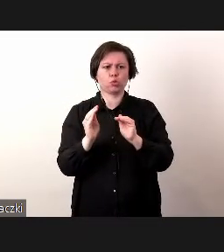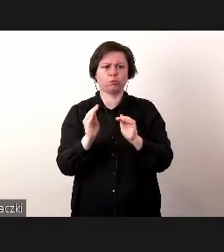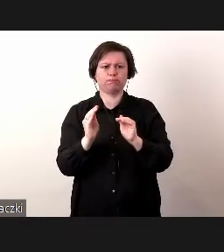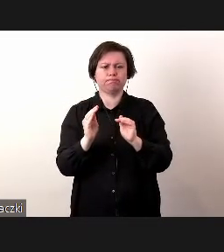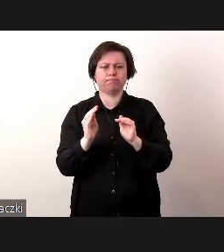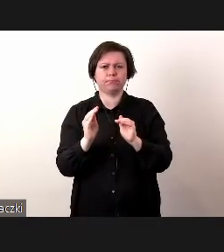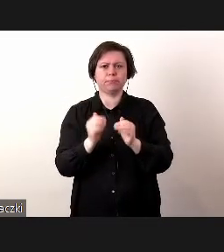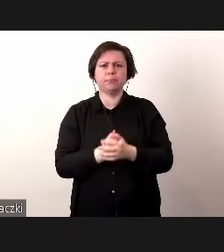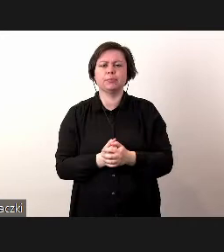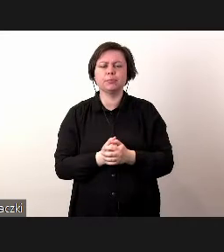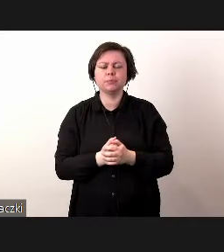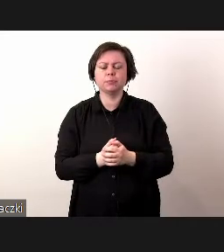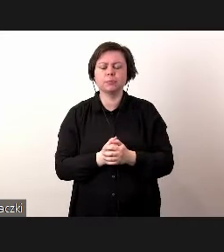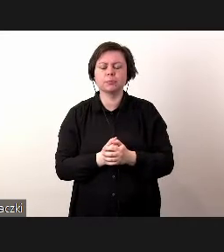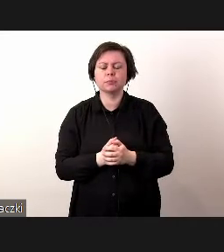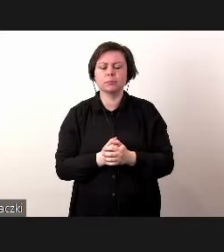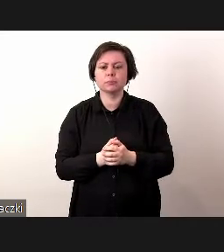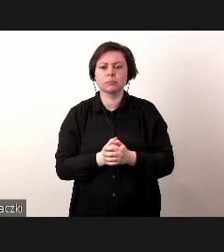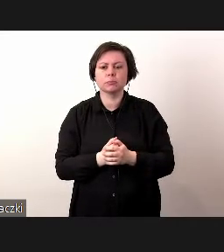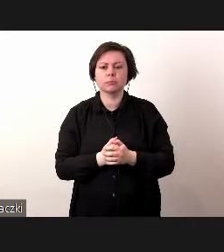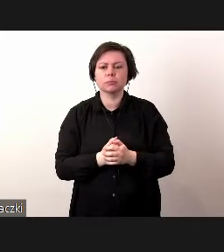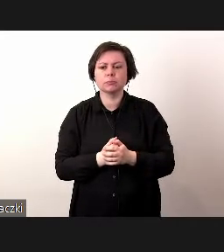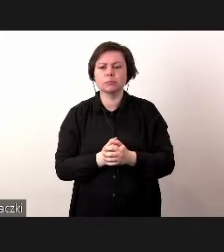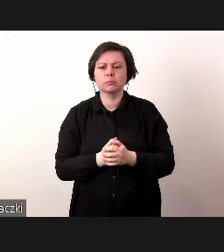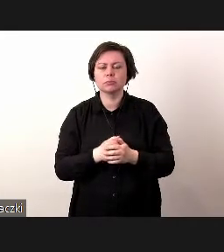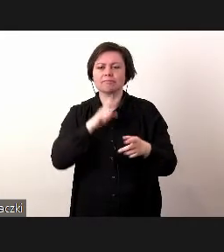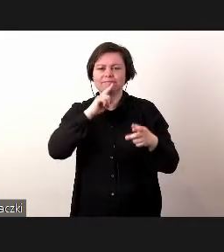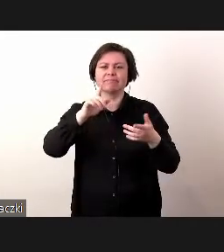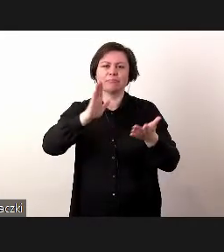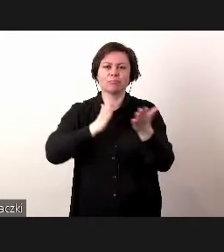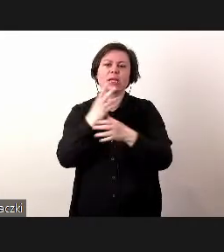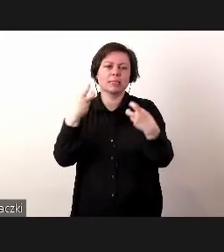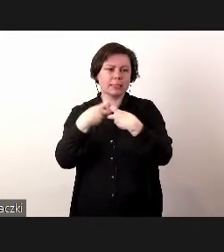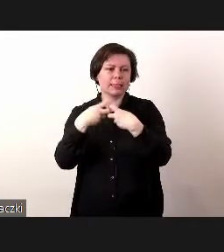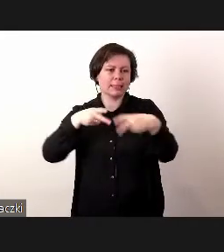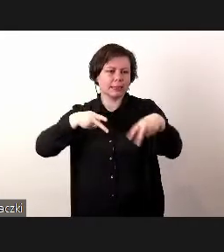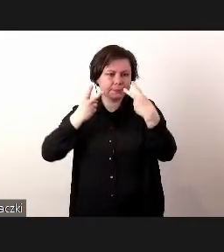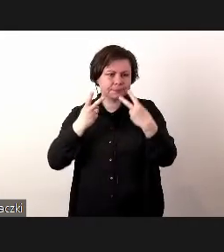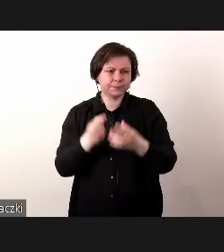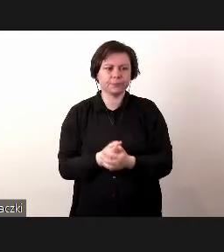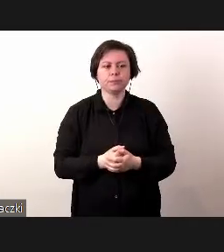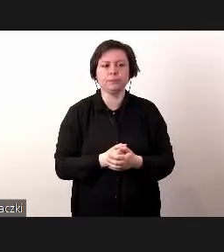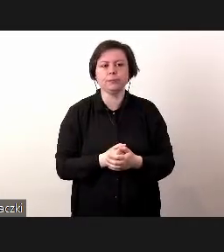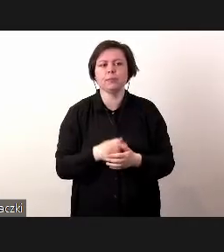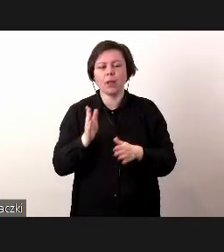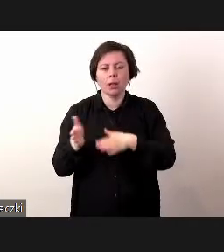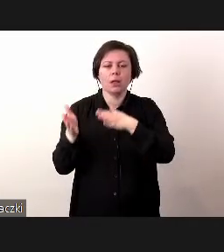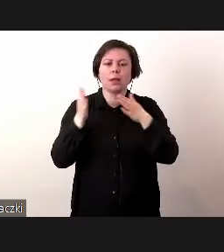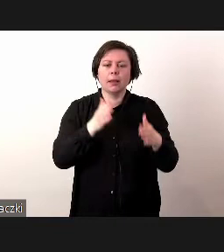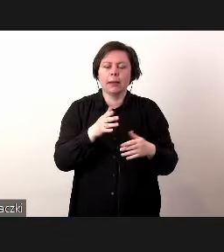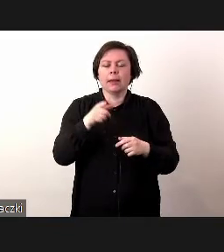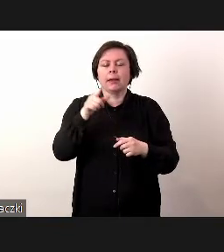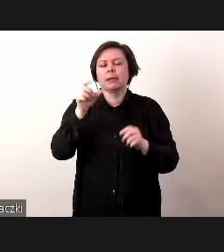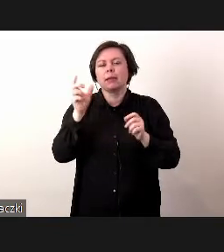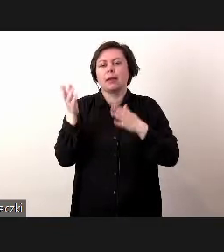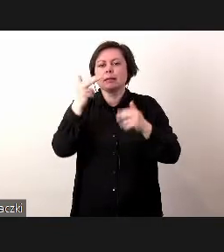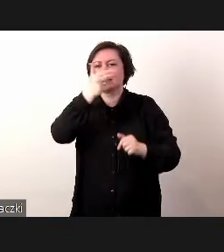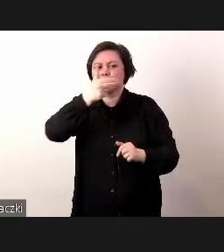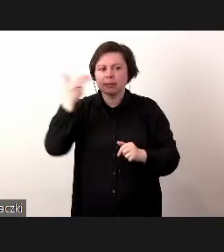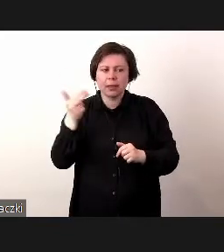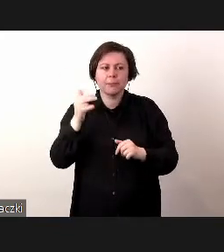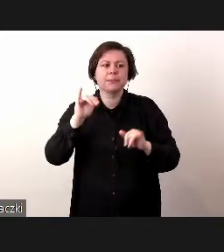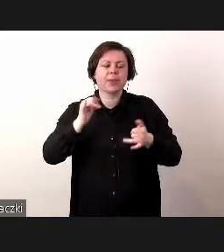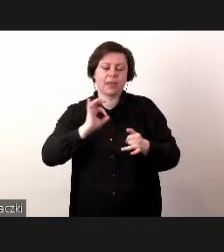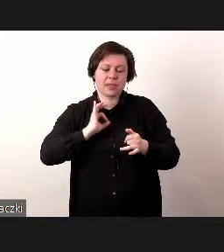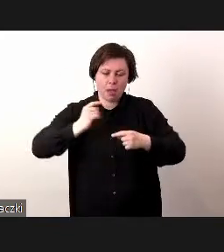zdalny. No i teraz przechodzimy troszeczkę do takich zagadnień związanych jak te nasze